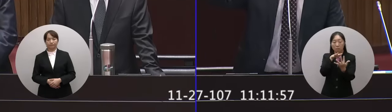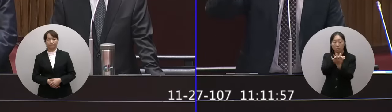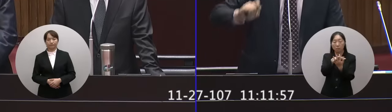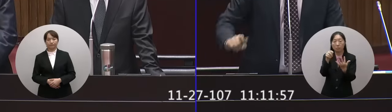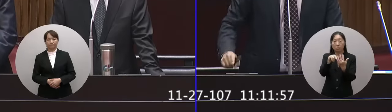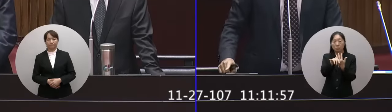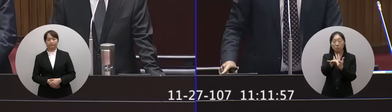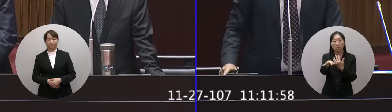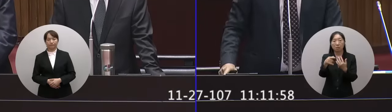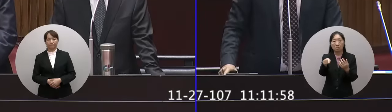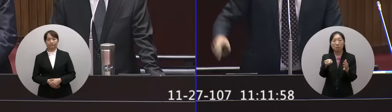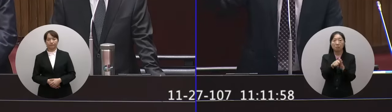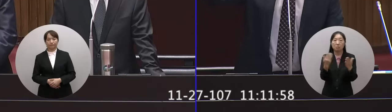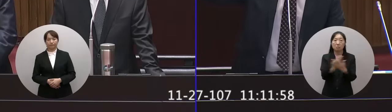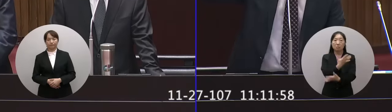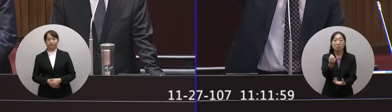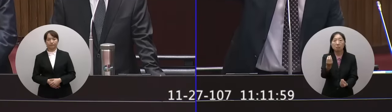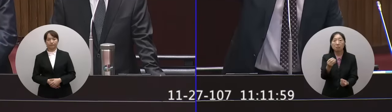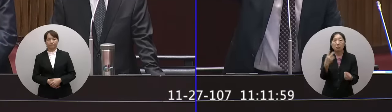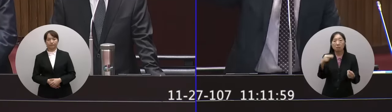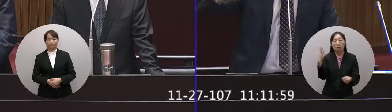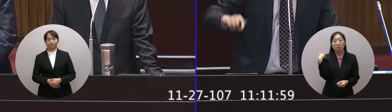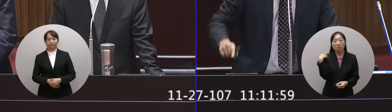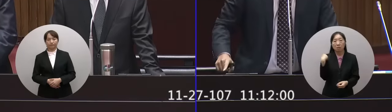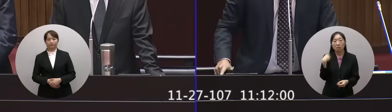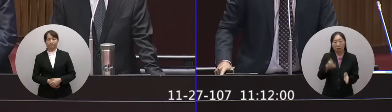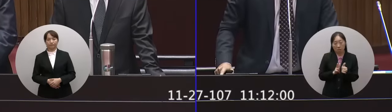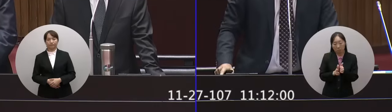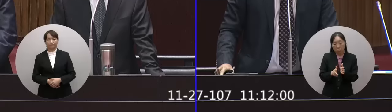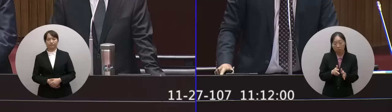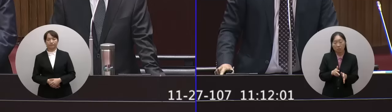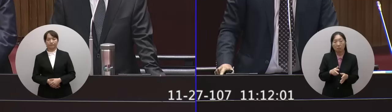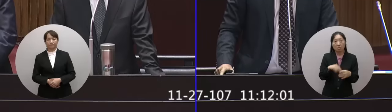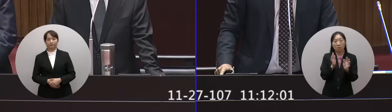不換就不換繼續讓車子在軌道跑